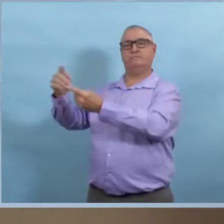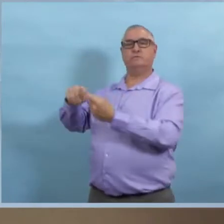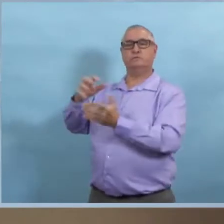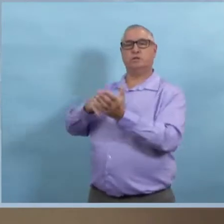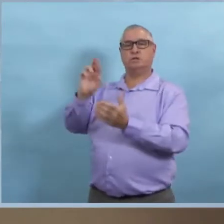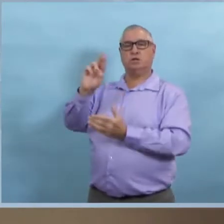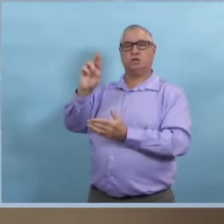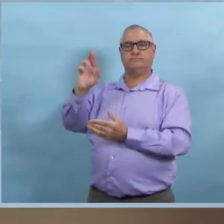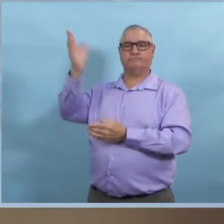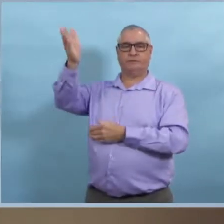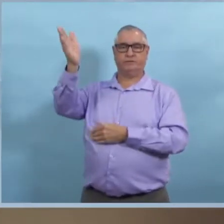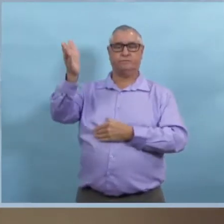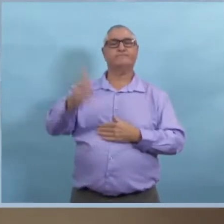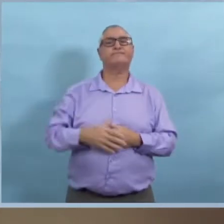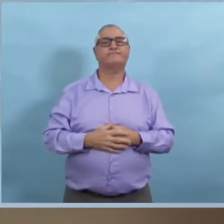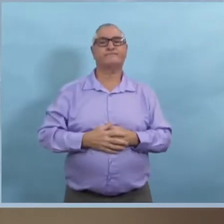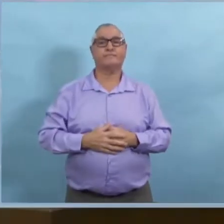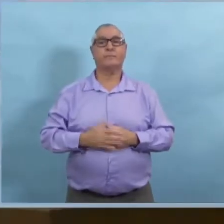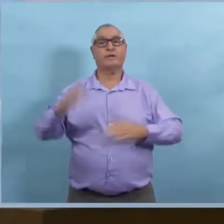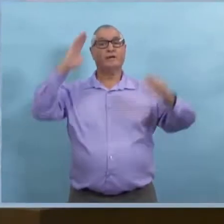Roussin. Merci Monsieur le ministre.